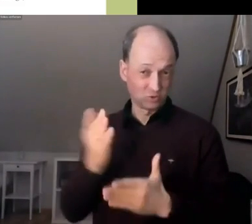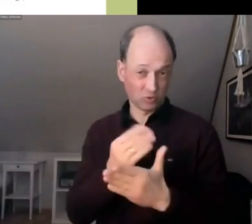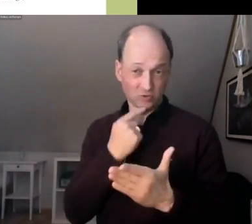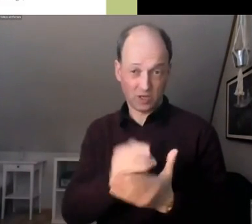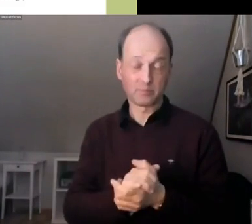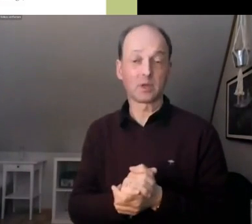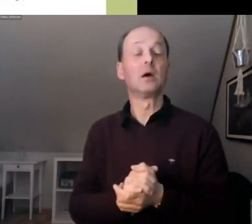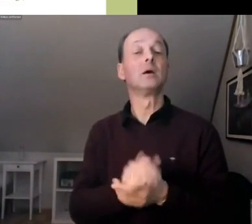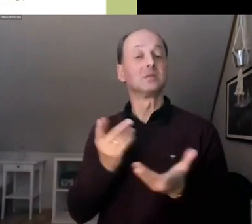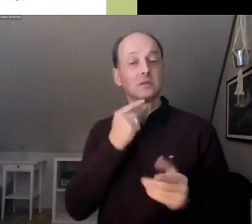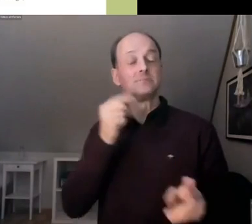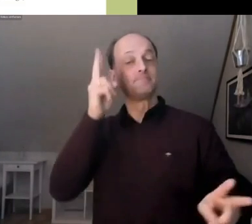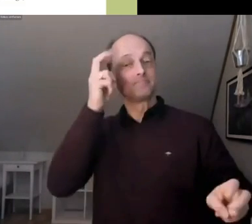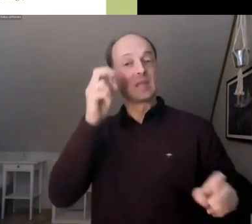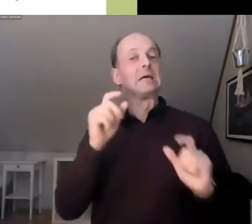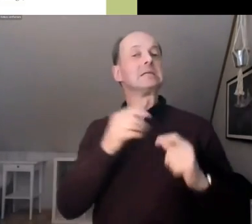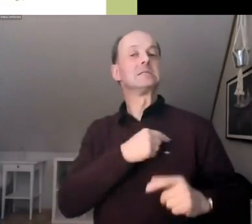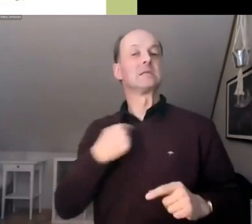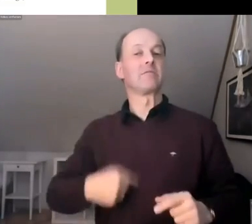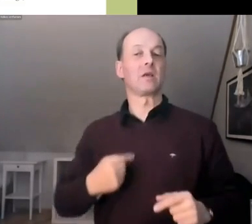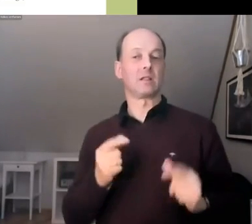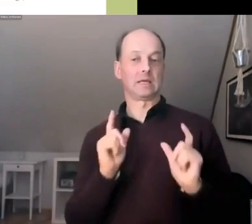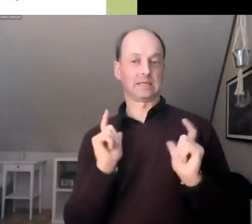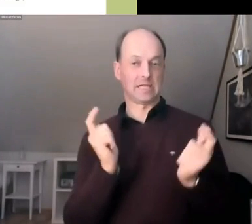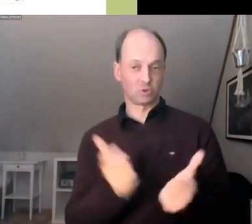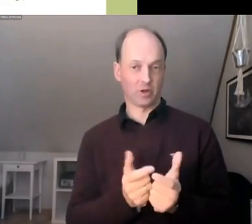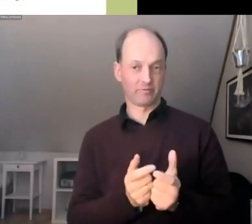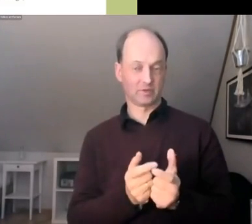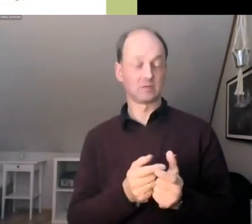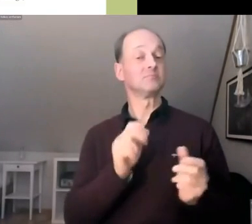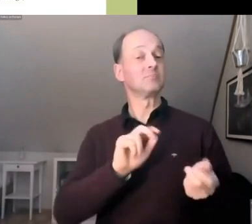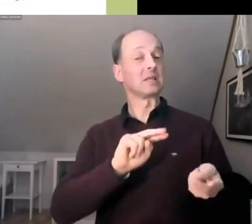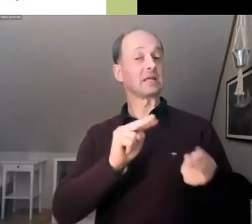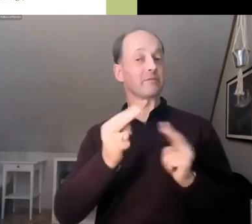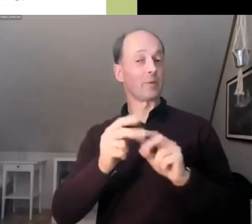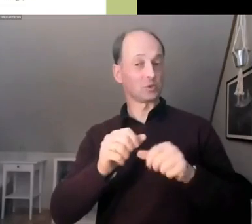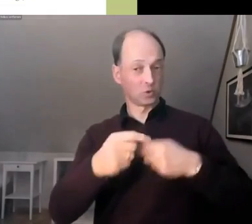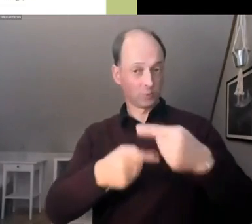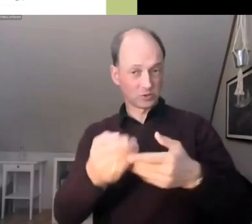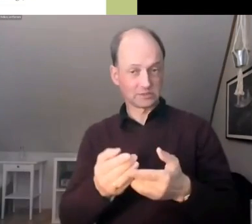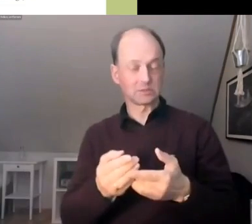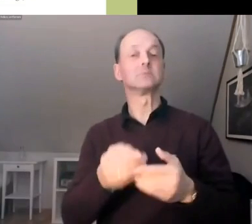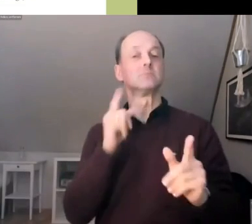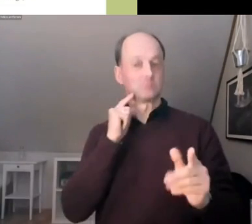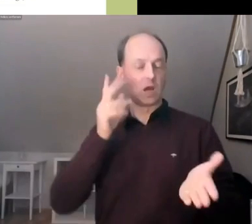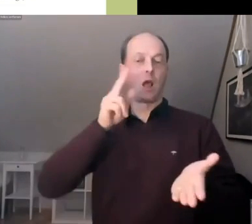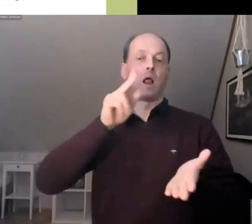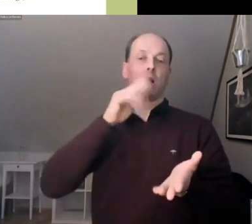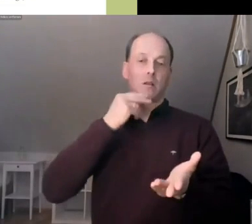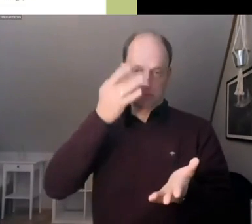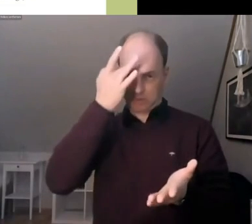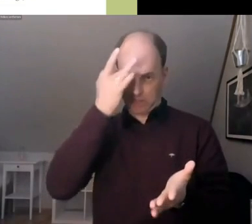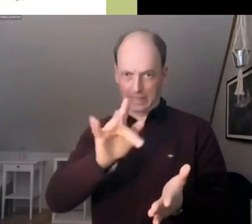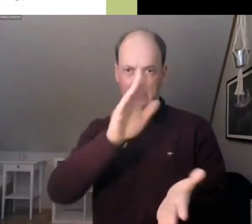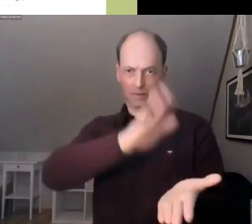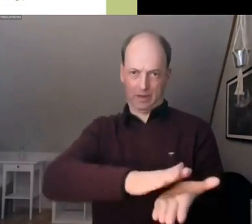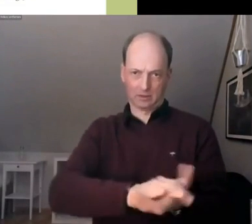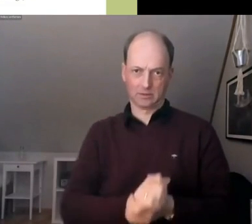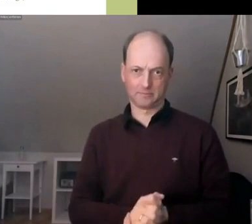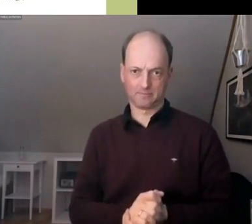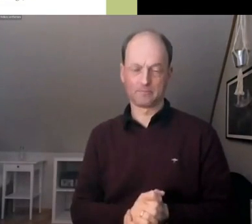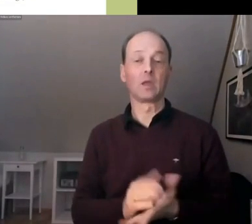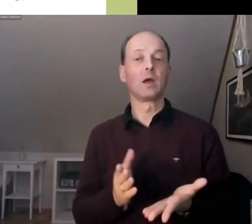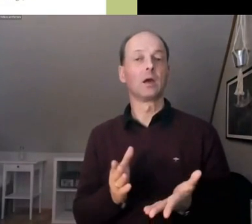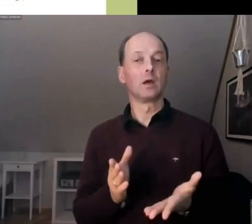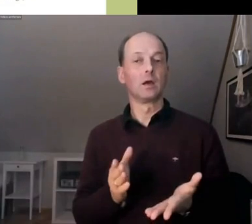Zivilgesellschaft als Mitgestalterin der Transformationsprozess legitimiert werde. In anderen Worten, in den Worten